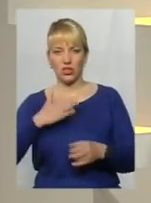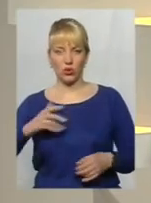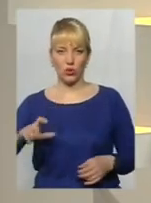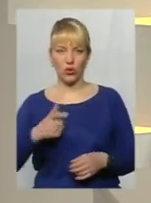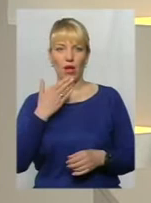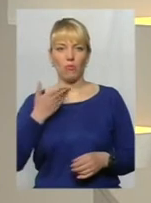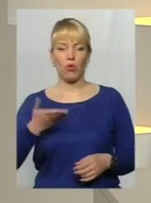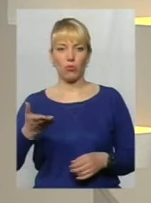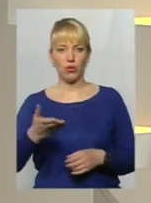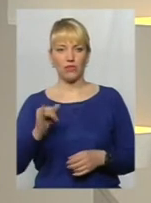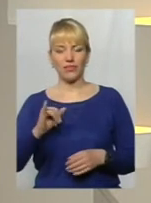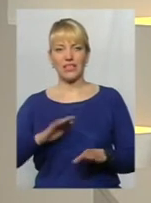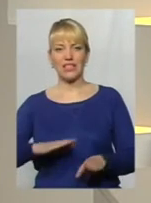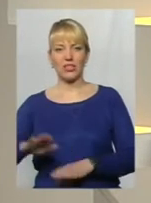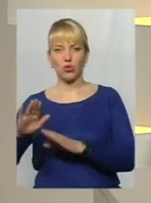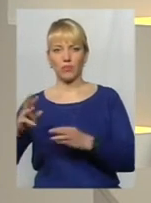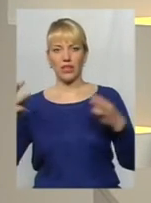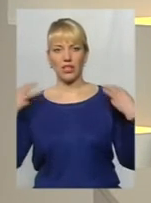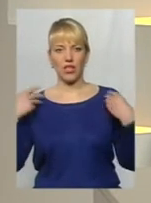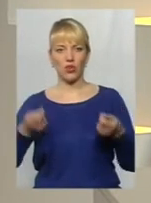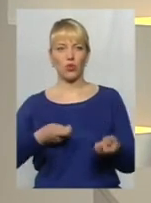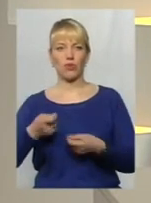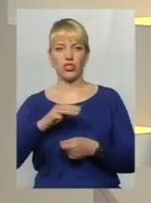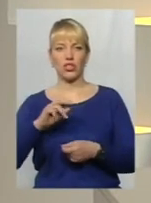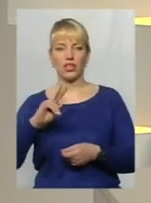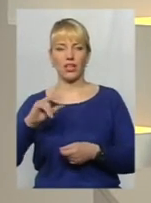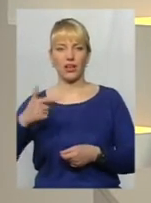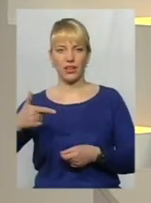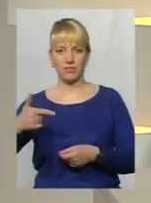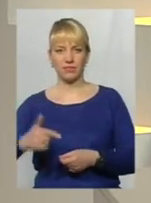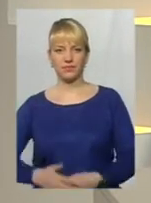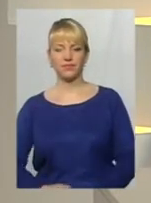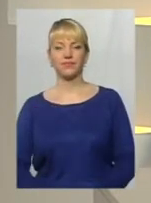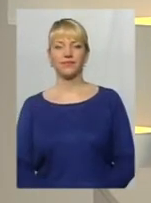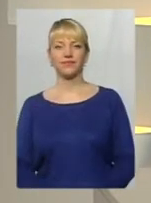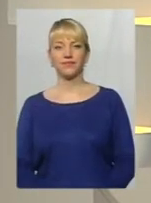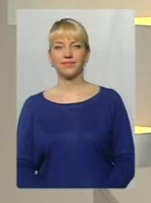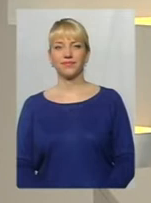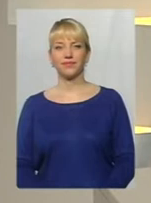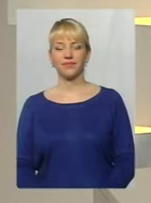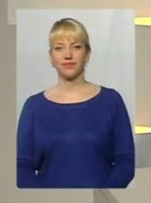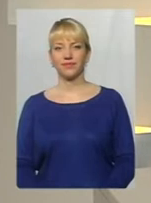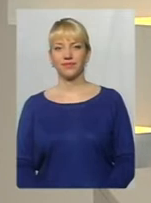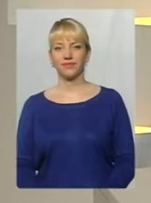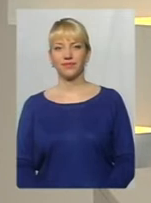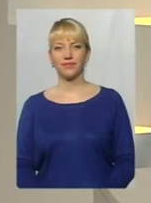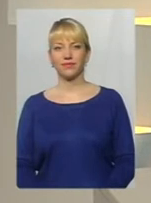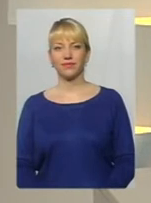прокоментував там і заступник начальника управління житлово-комунального господарства. Давайте послухаємо, що на це сказав він.